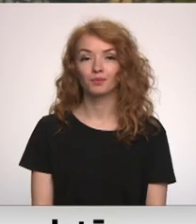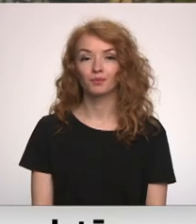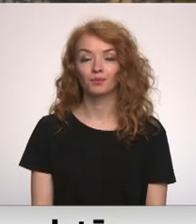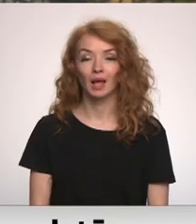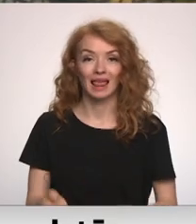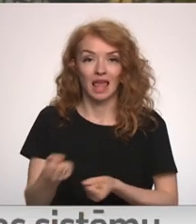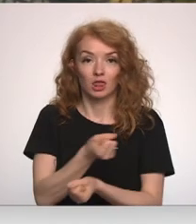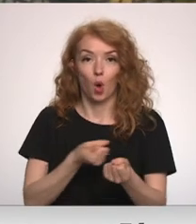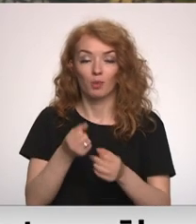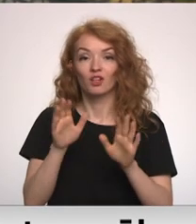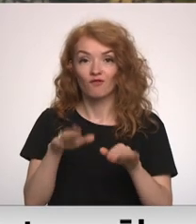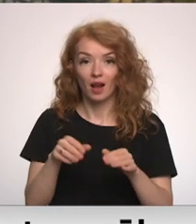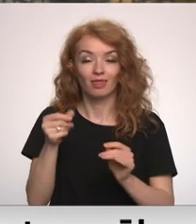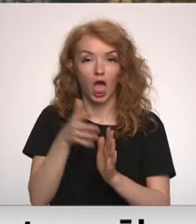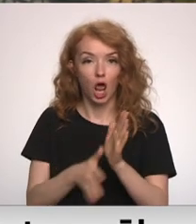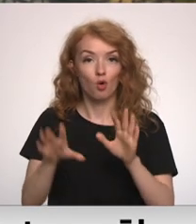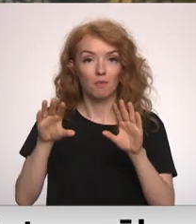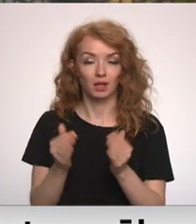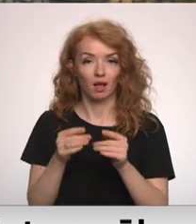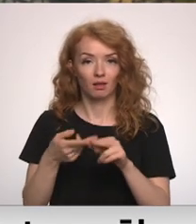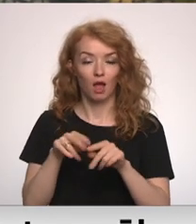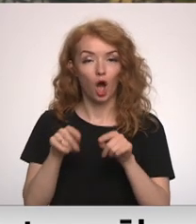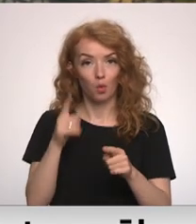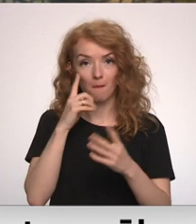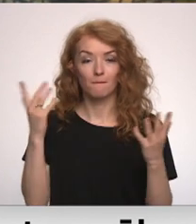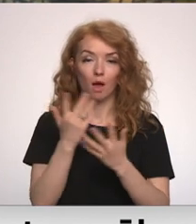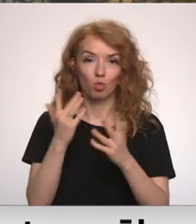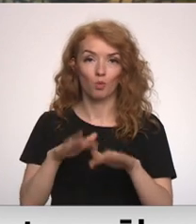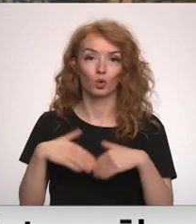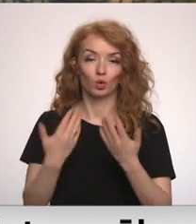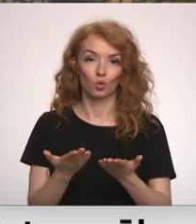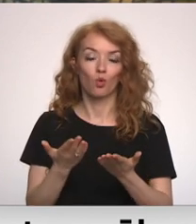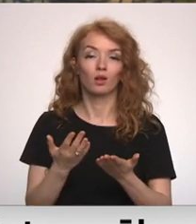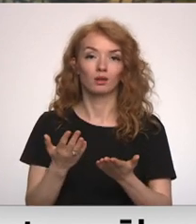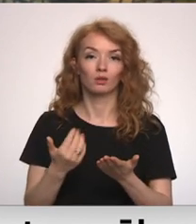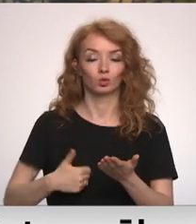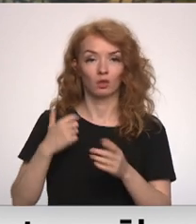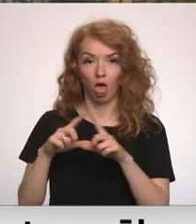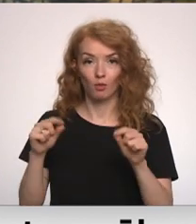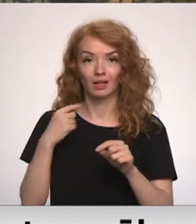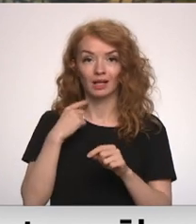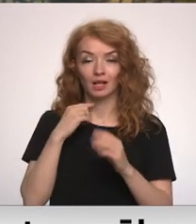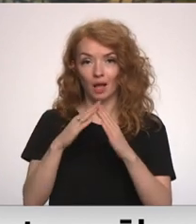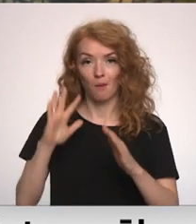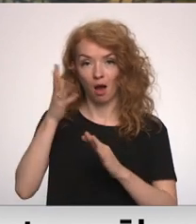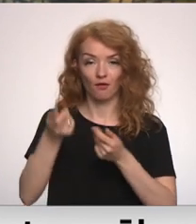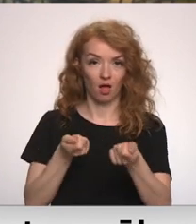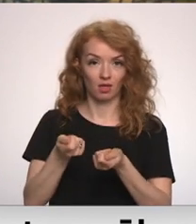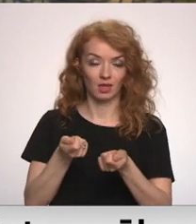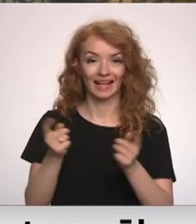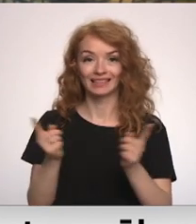Ietaupīt var tērējot mazāk. Šādu padomu gaidot nākamo apkursu sezonu, sniedz uzņēmumā Rīgas namu pārvaldnieks.